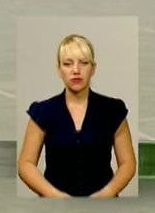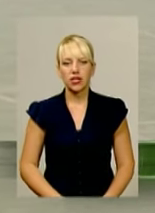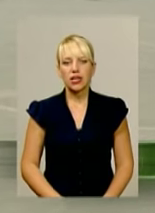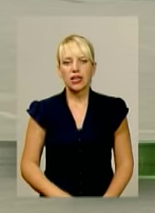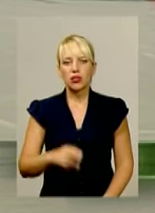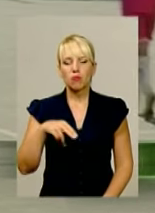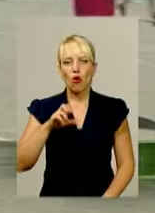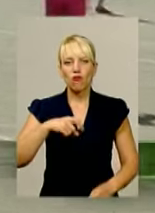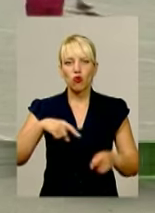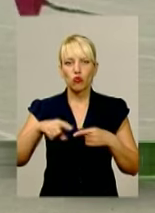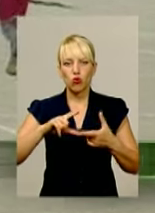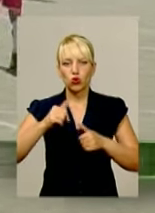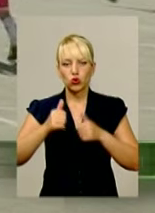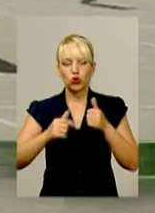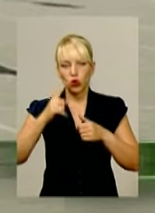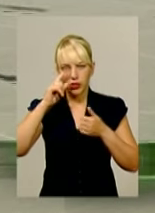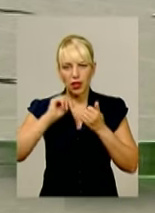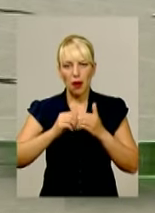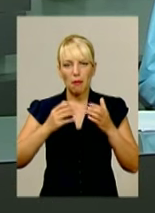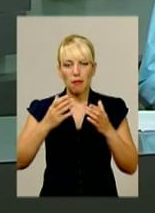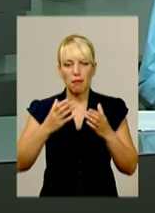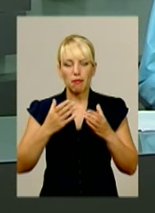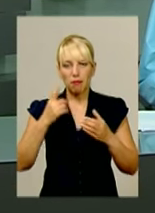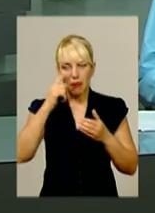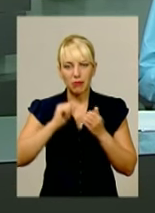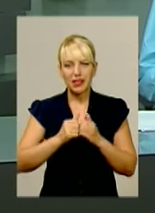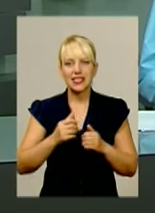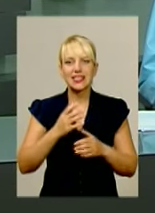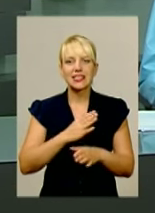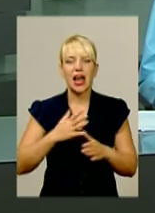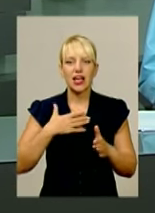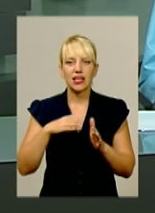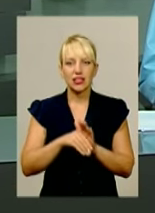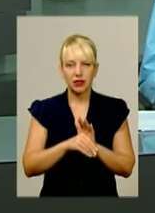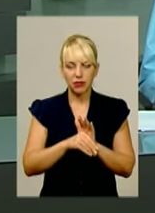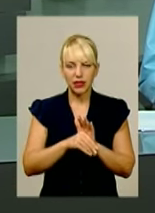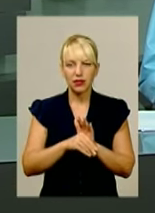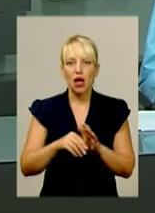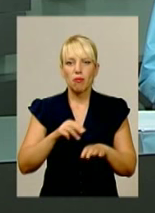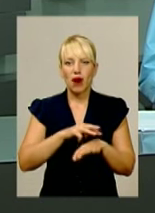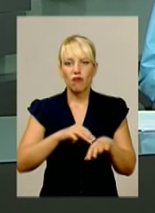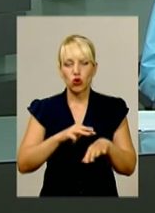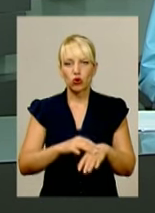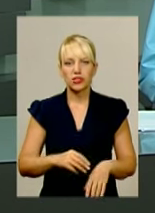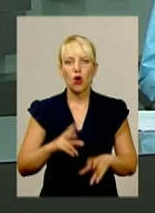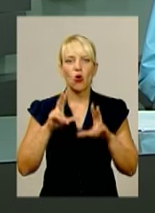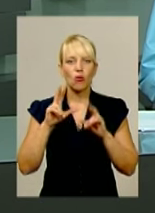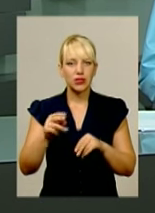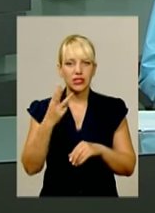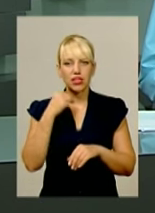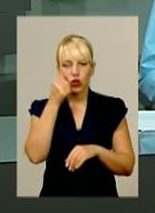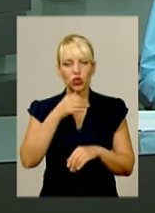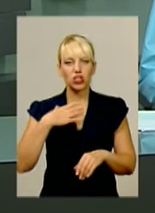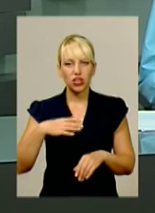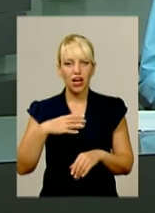турнір до Дня пам'яті загиблих правоохоронців. Обіцяного три роки чекають, та ніяк дочекатися не можуть.